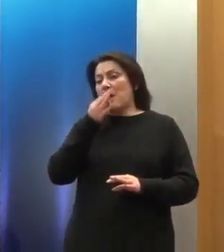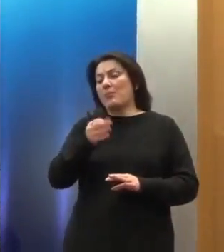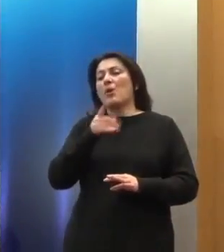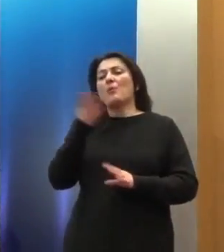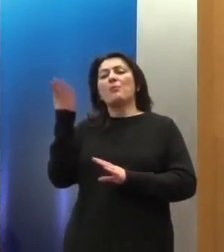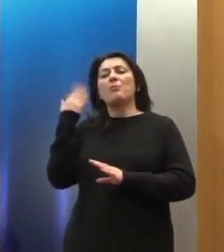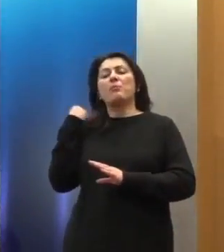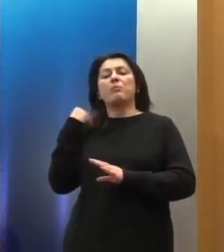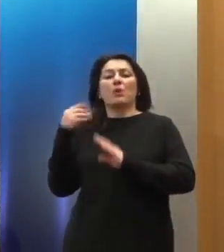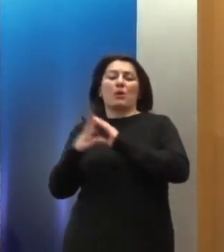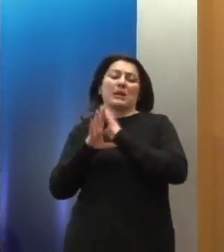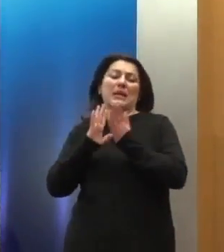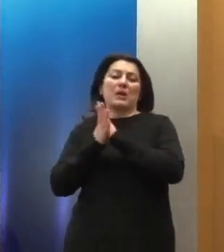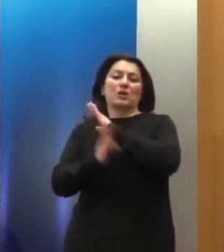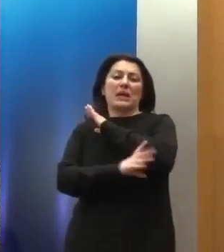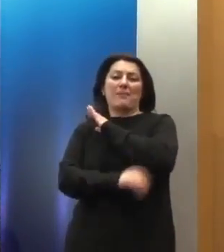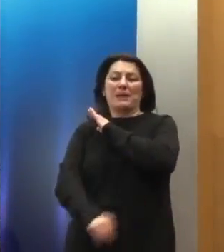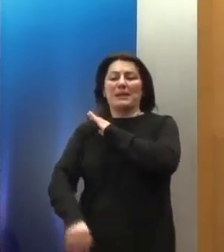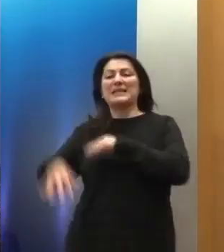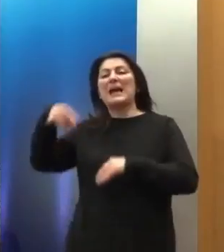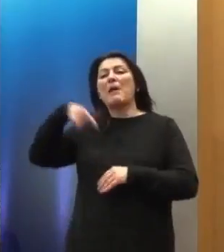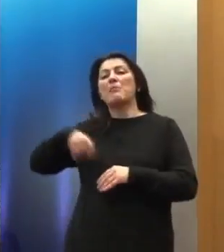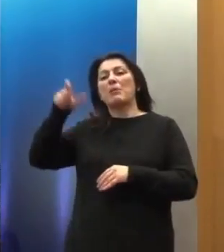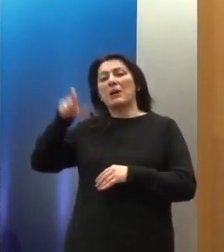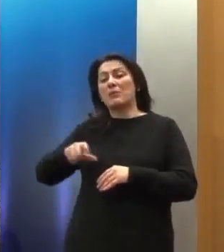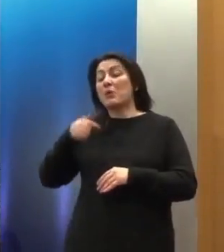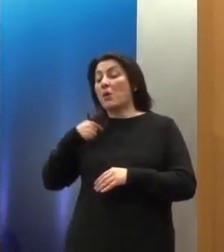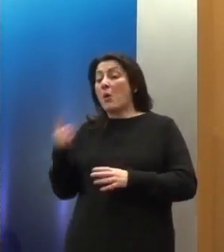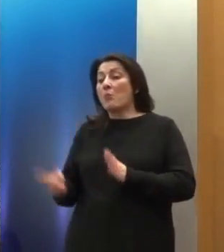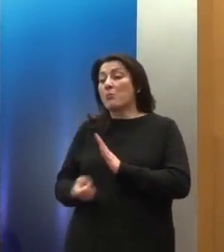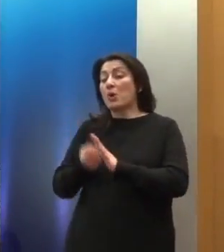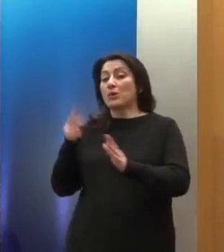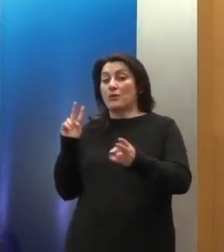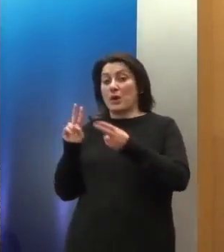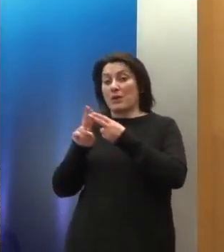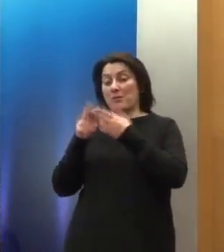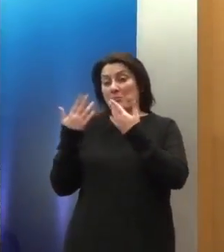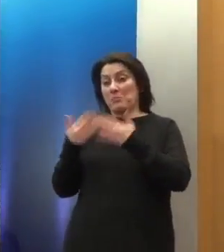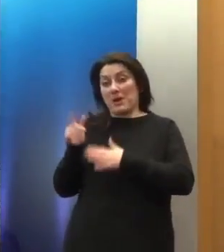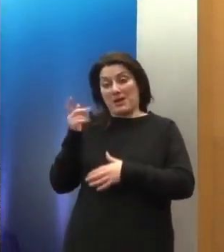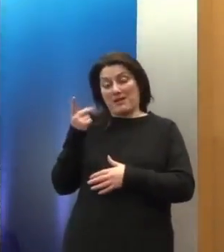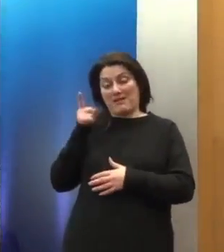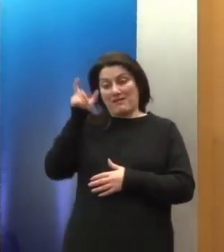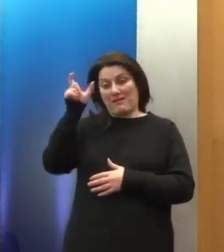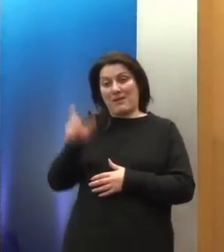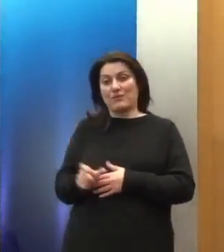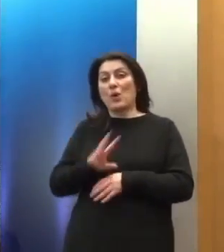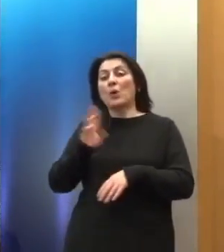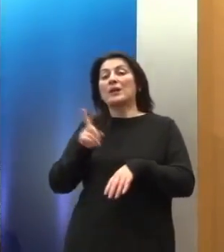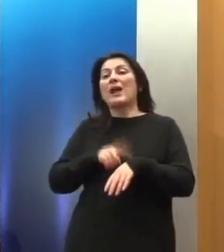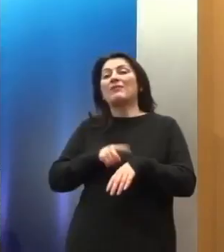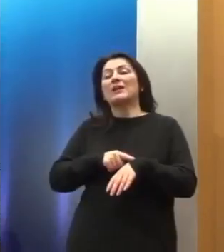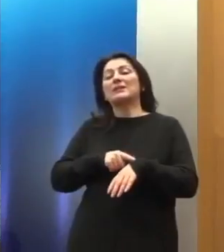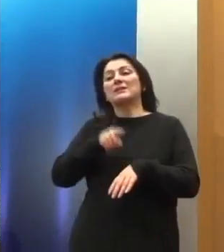γραμματέας, ο κύριος Παπαϊωάννου, τον οποίο άλλωστε συνάντησα για πρώτη φορά όταν ήρθε με την ηγούμενος της